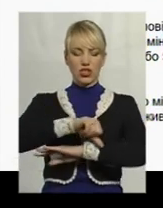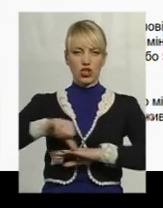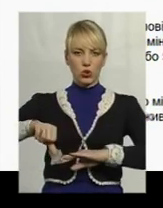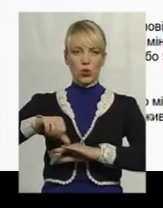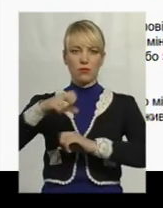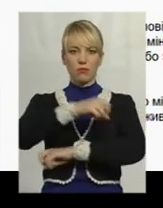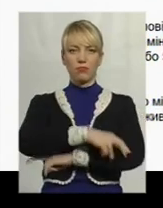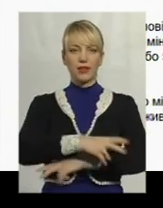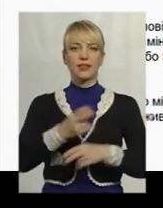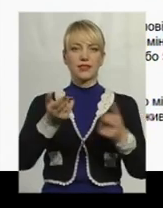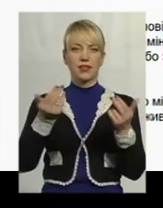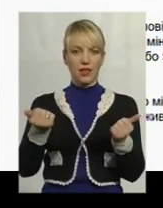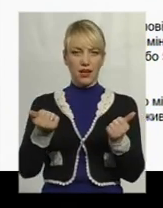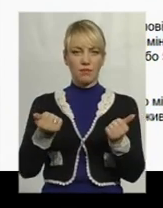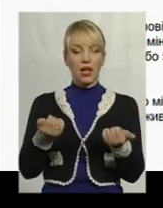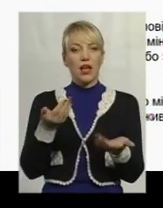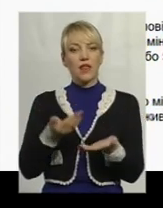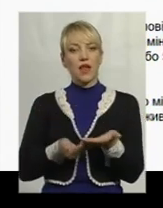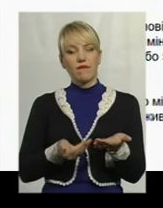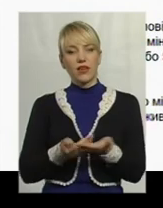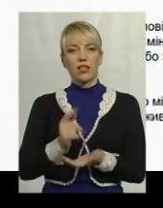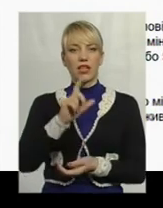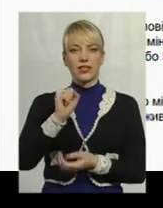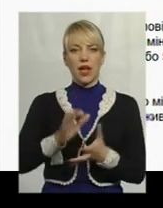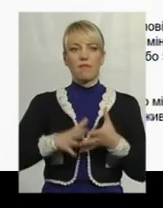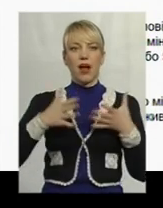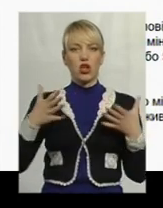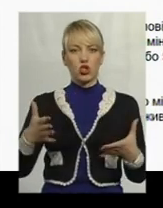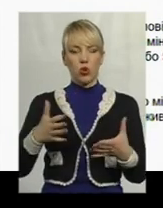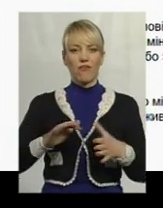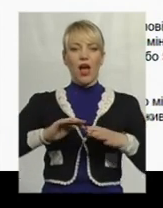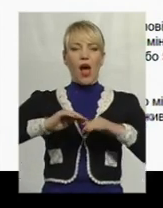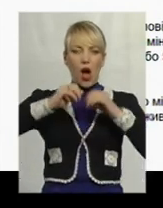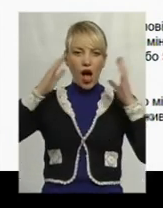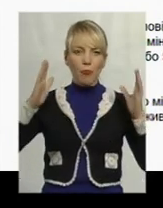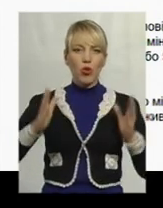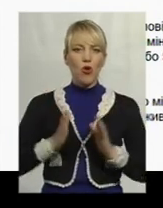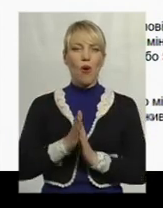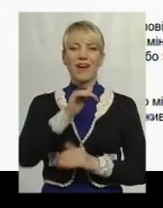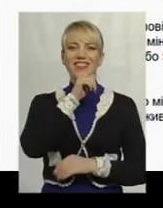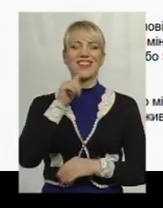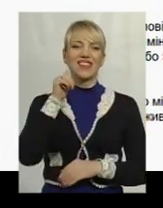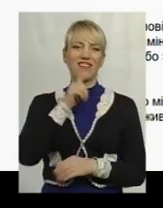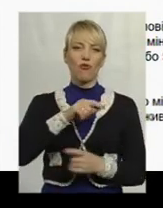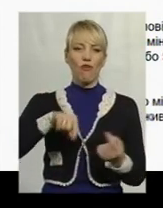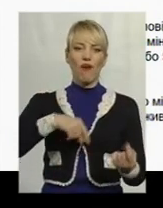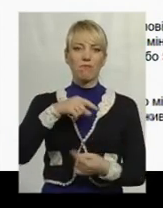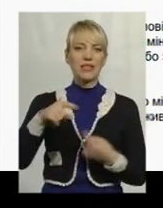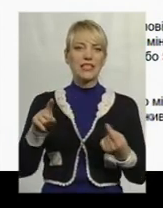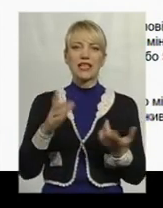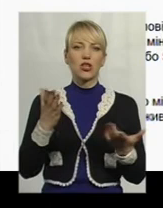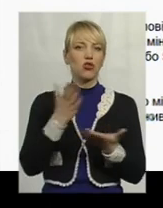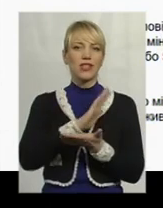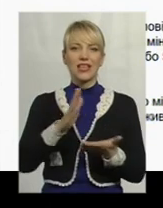наверное, з-за большого об'єма тенєвого бізнесу, того бізнесу, який не піддається статистичному